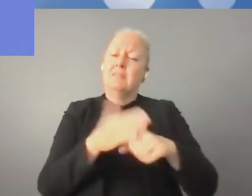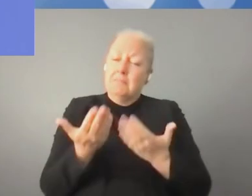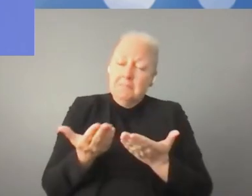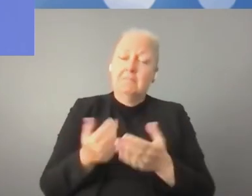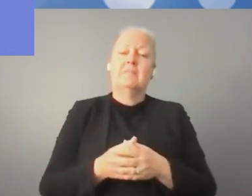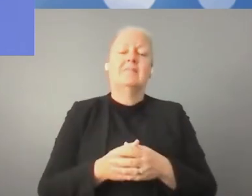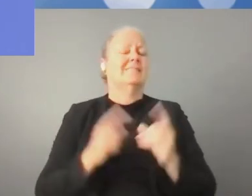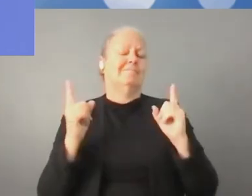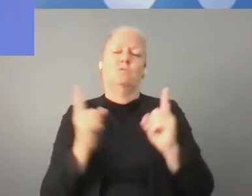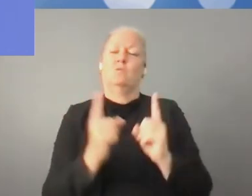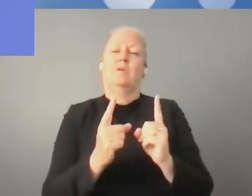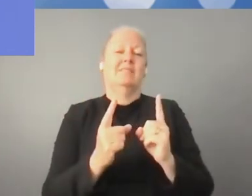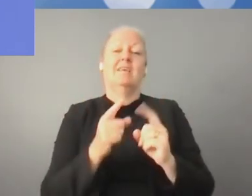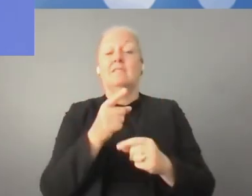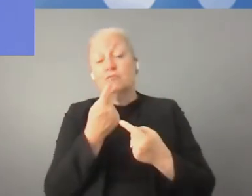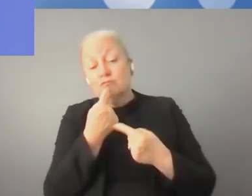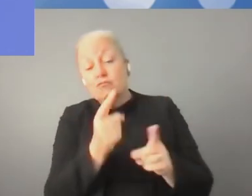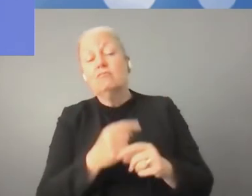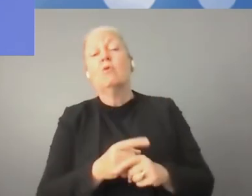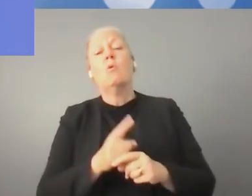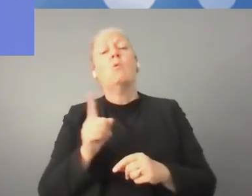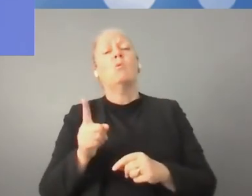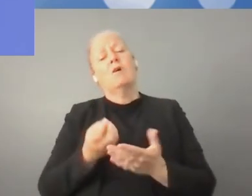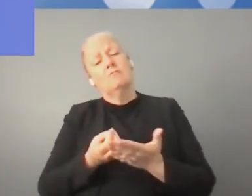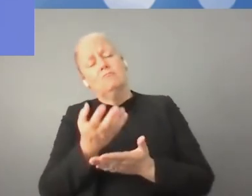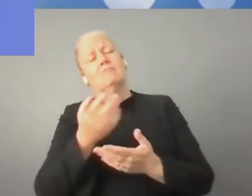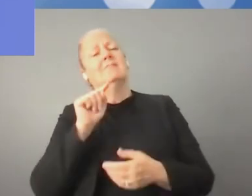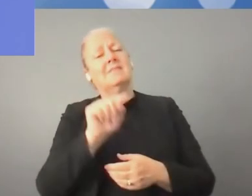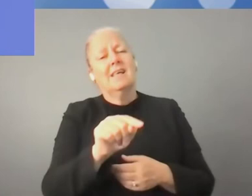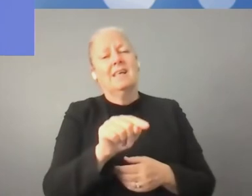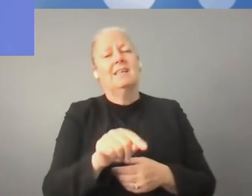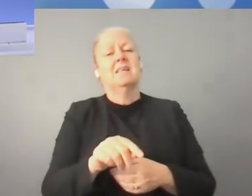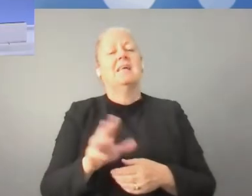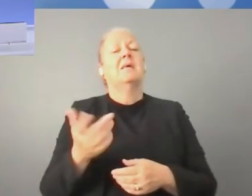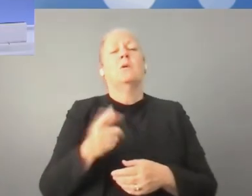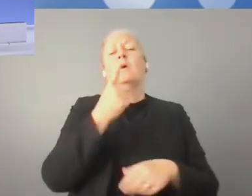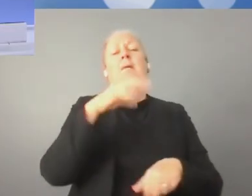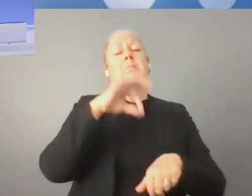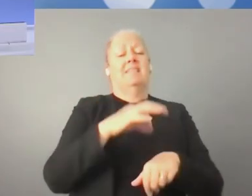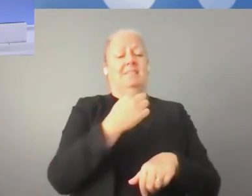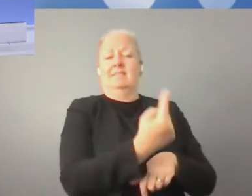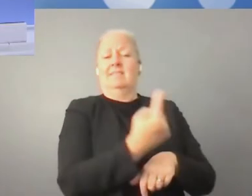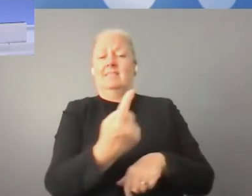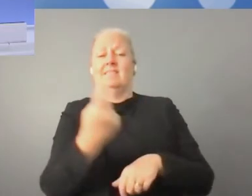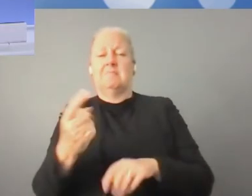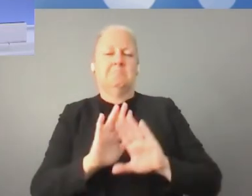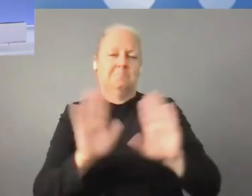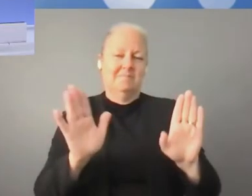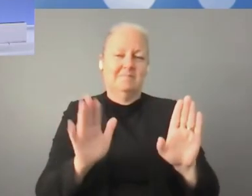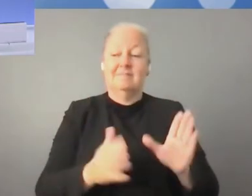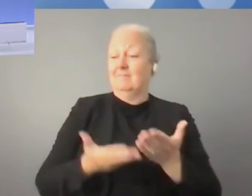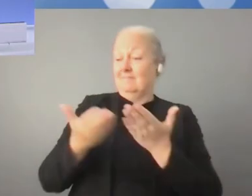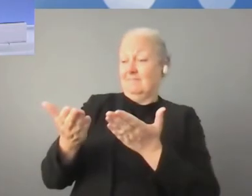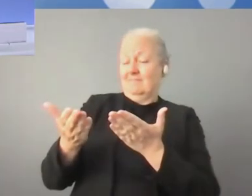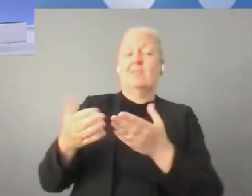jeszcze dodać, bardzo proszę, proszę tylko o bardzo zwięzłe wypowiedzi, dosłownie 30-60 sekund